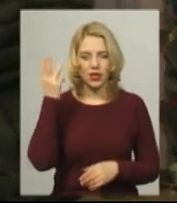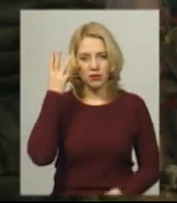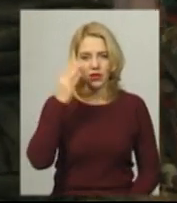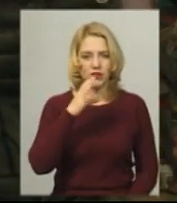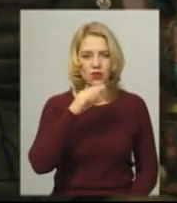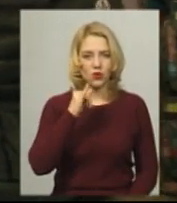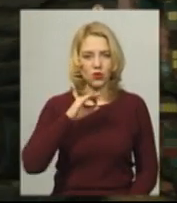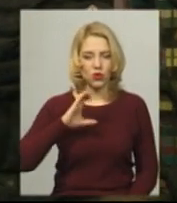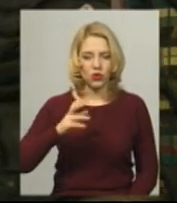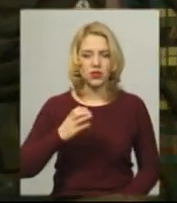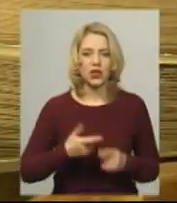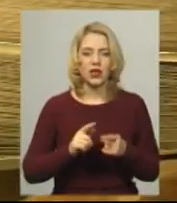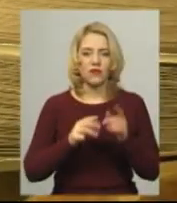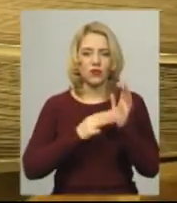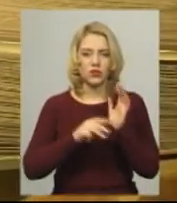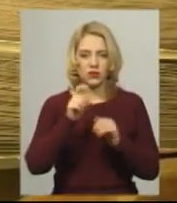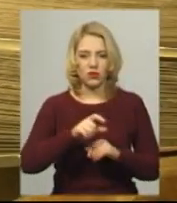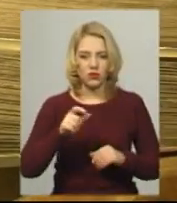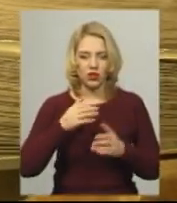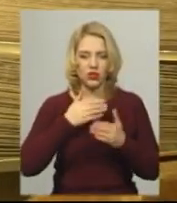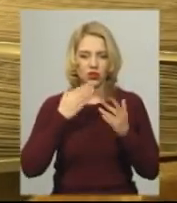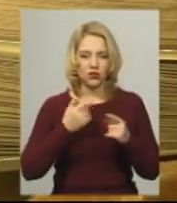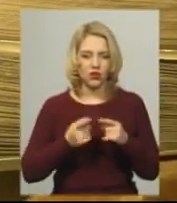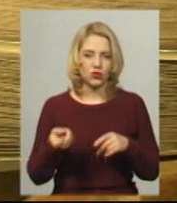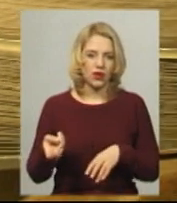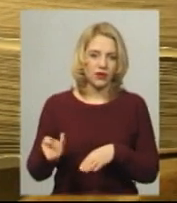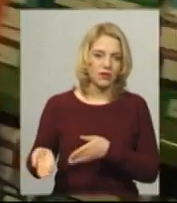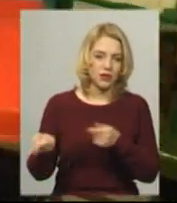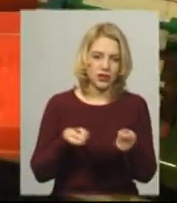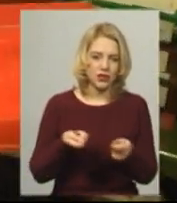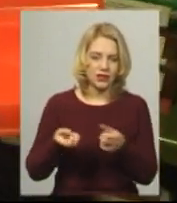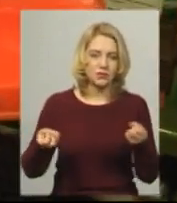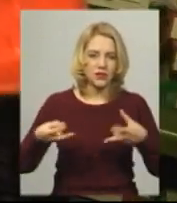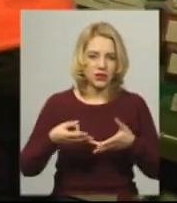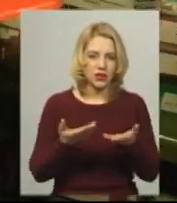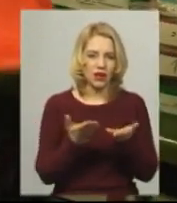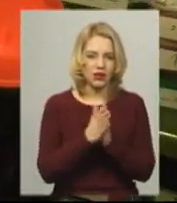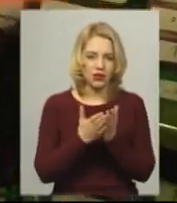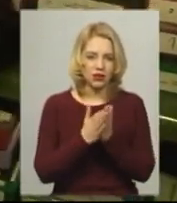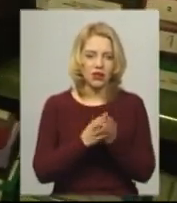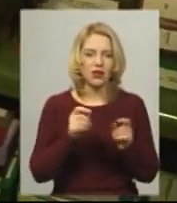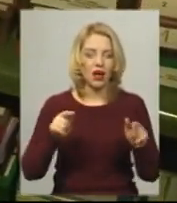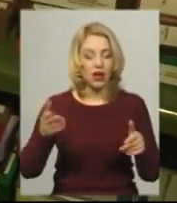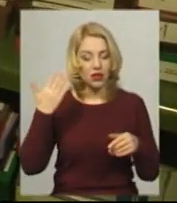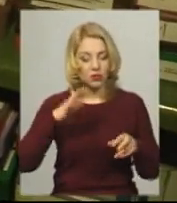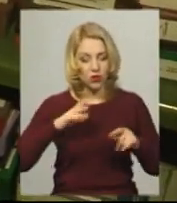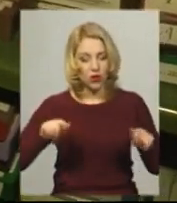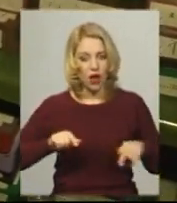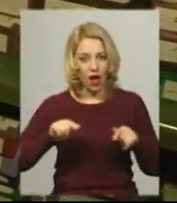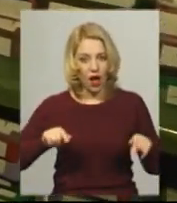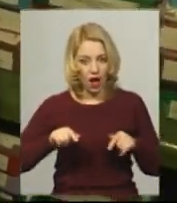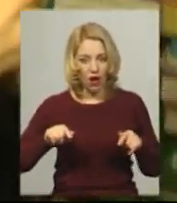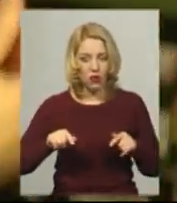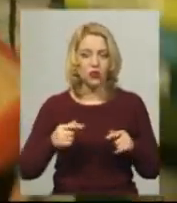80 читачів. Література сюди надходить із київського будинку звукозапису і друку. Раніше це були аудіозаписи на касетах та бобінах, пізніше – на дисках.